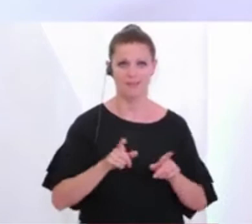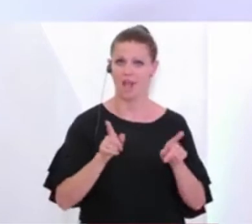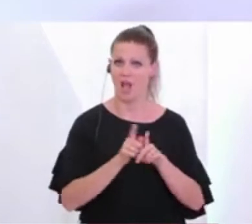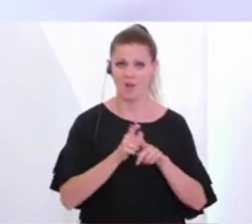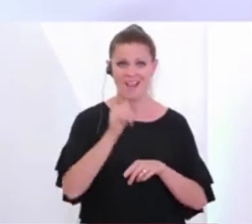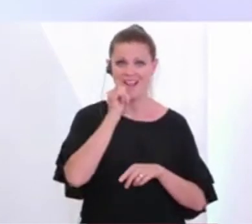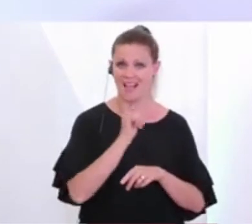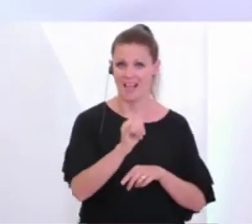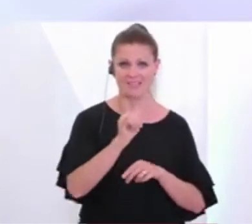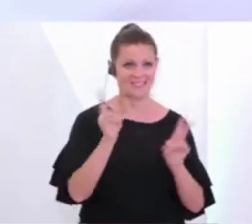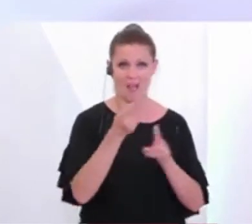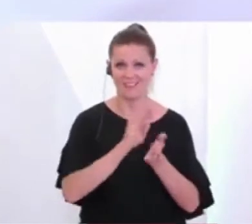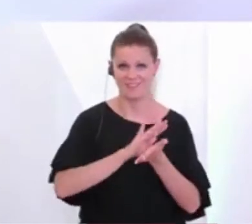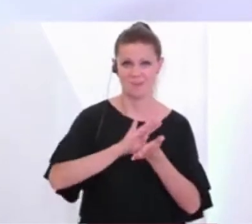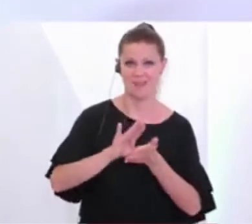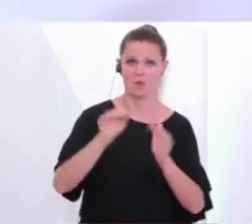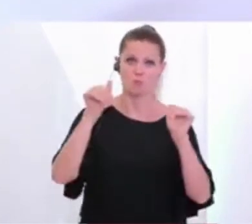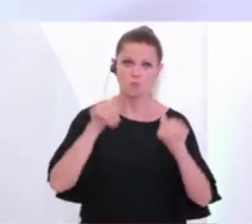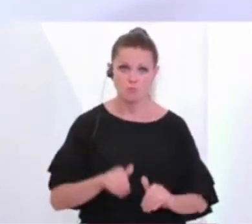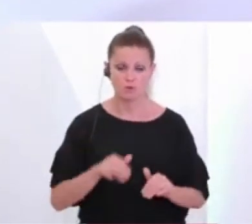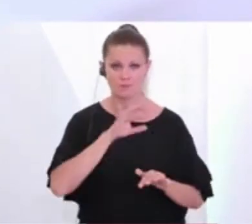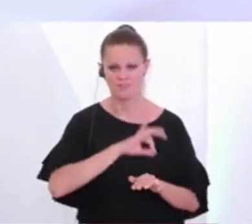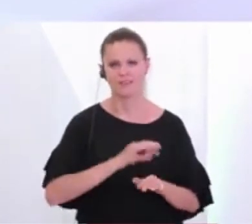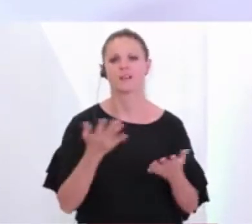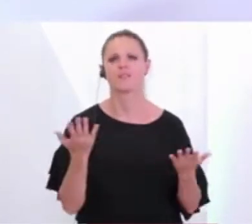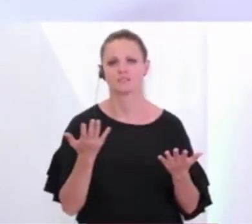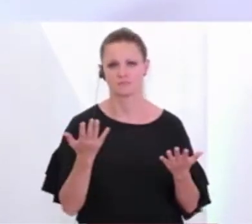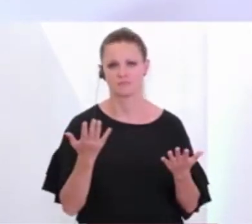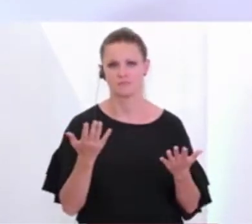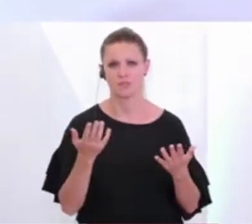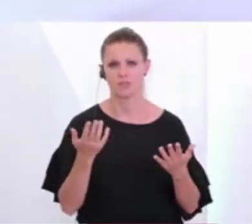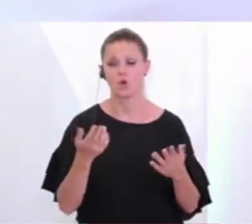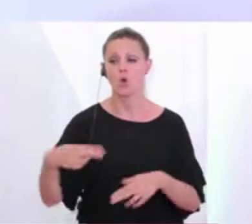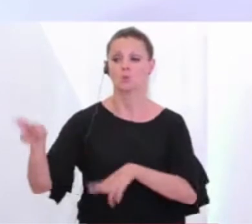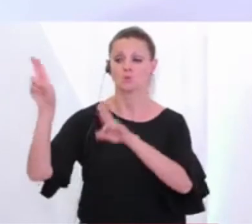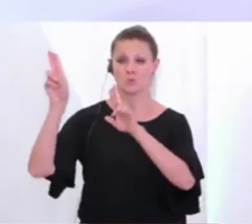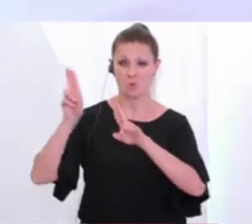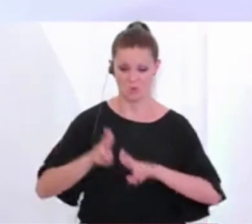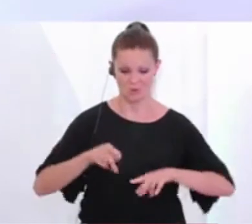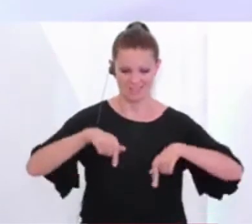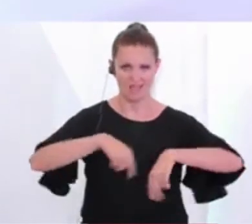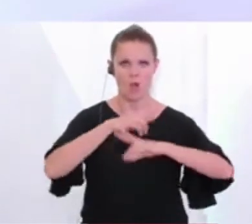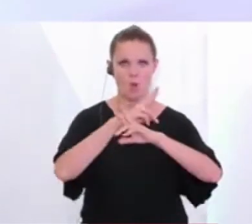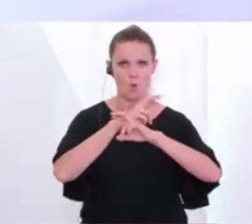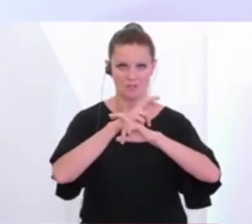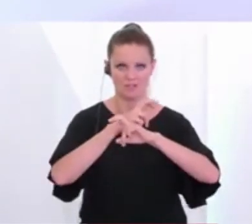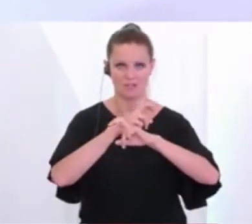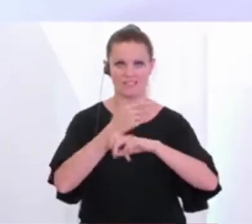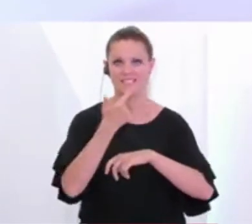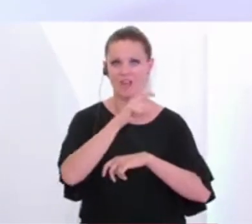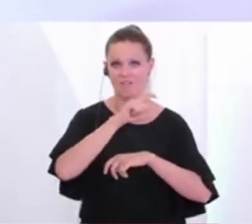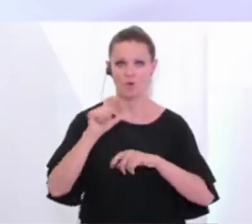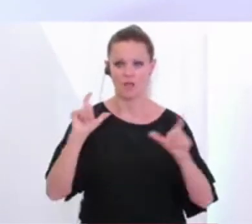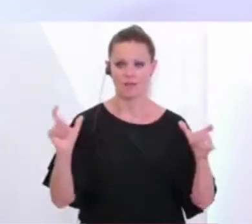nicht vermeidbar sind, dann ist man verpflichtet, nach der Rückkehr nach Österreich eine 40-tägige